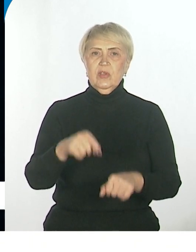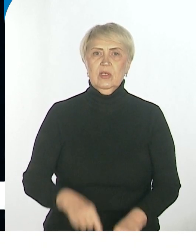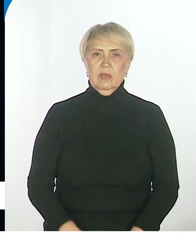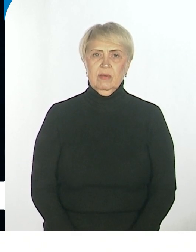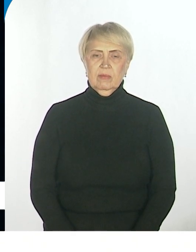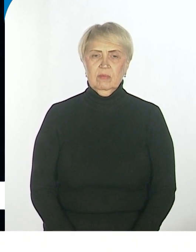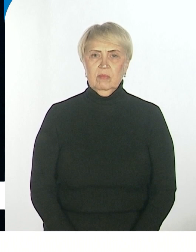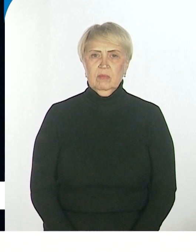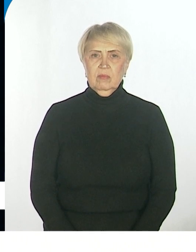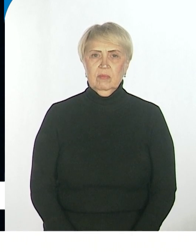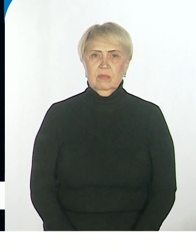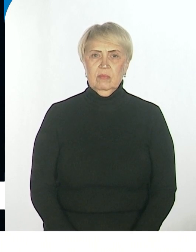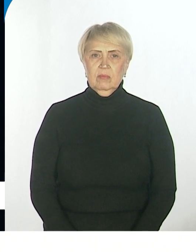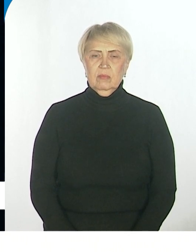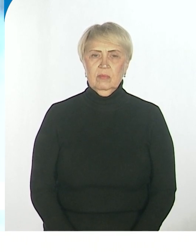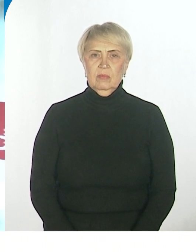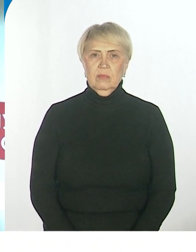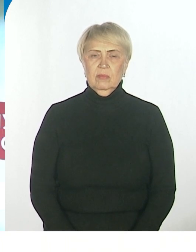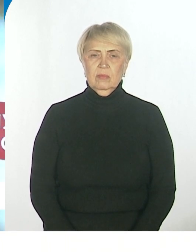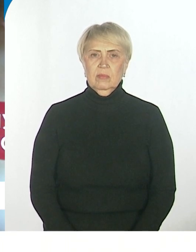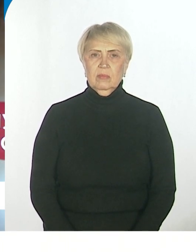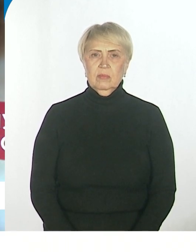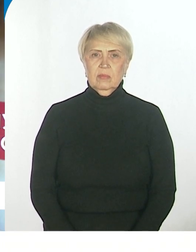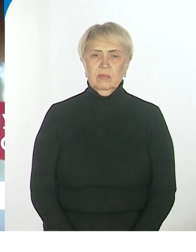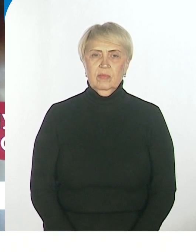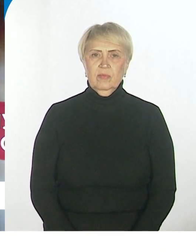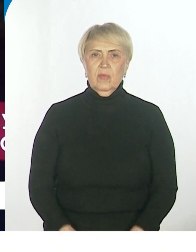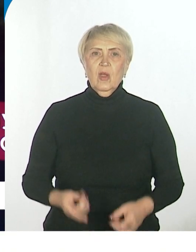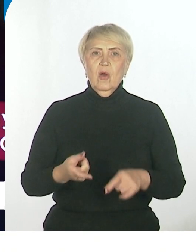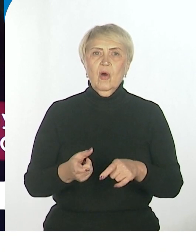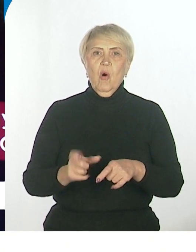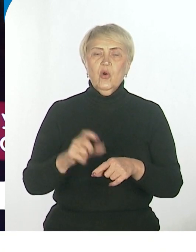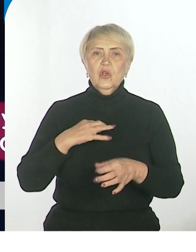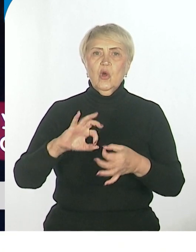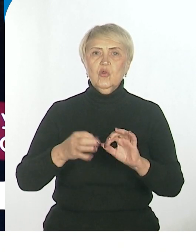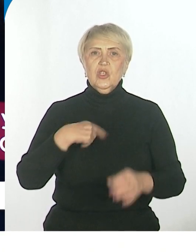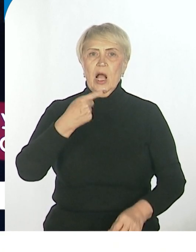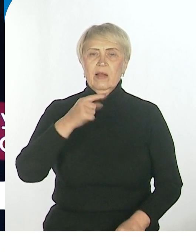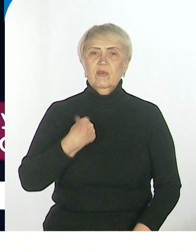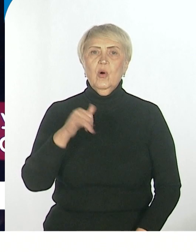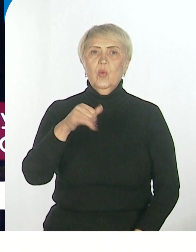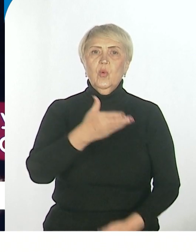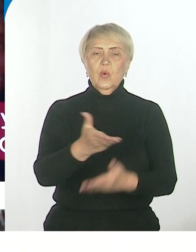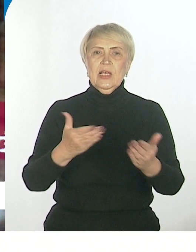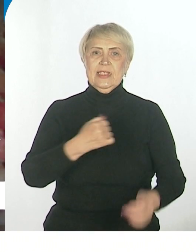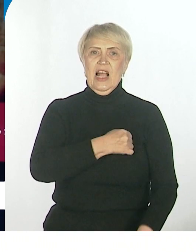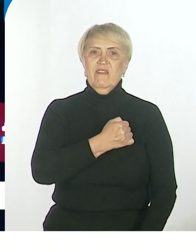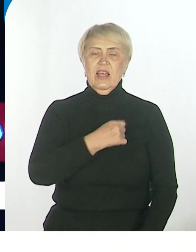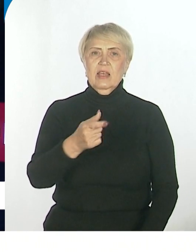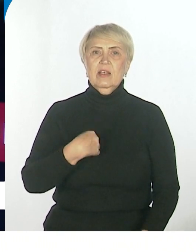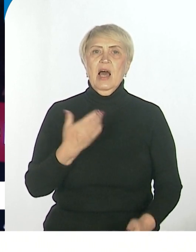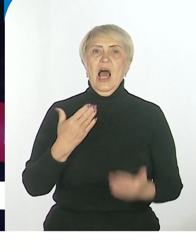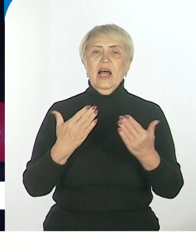службе в целом? Знаете, тут как бы очень сложно говорить. У нас к военным в нашей стране всегда